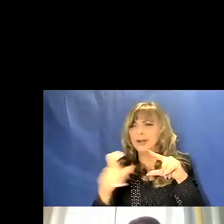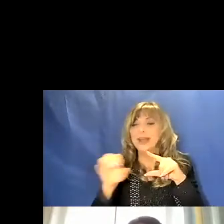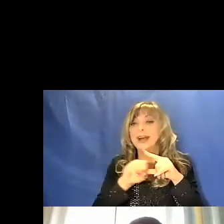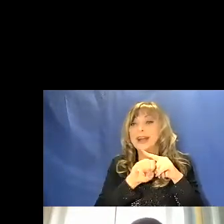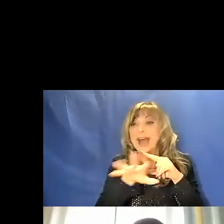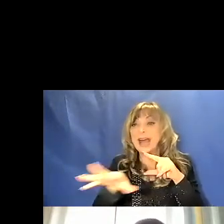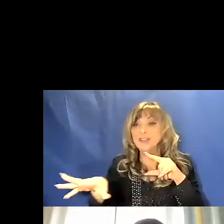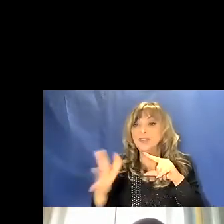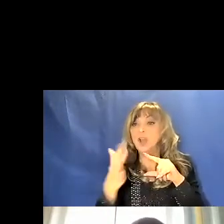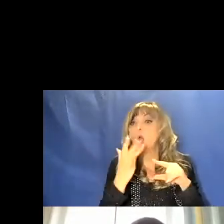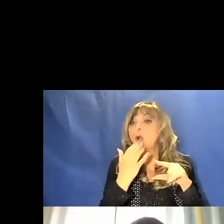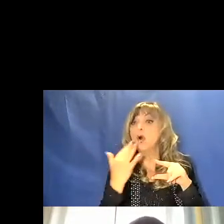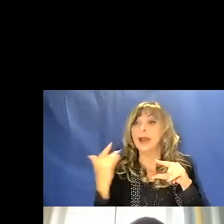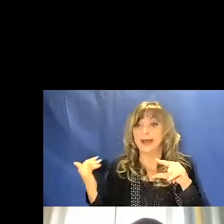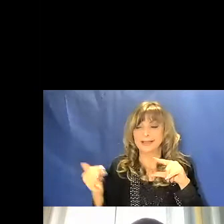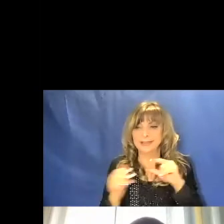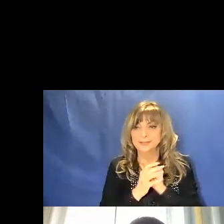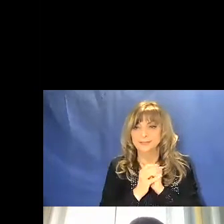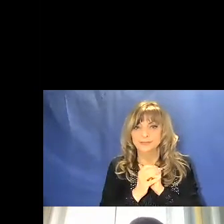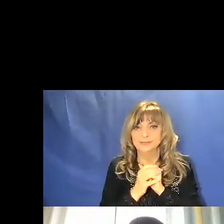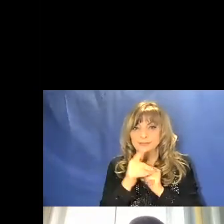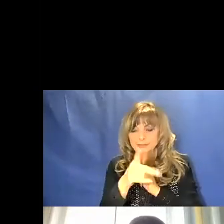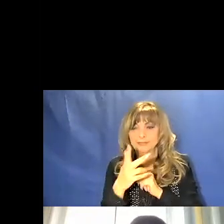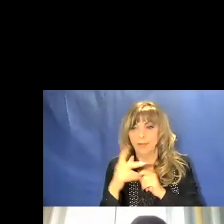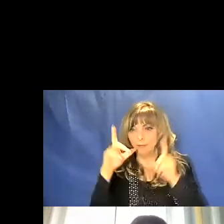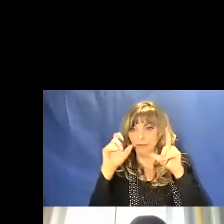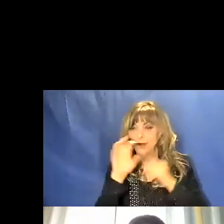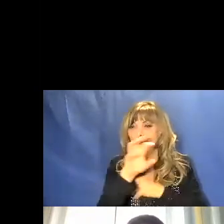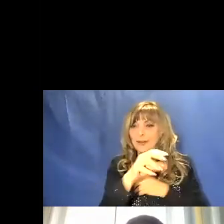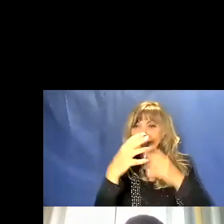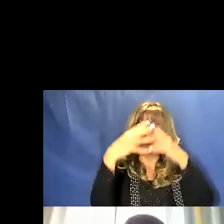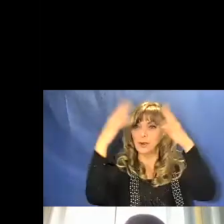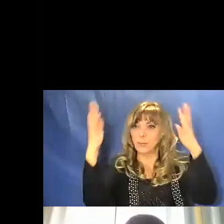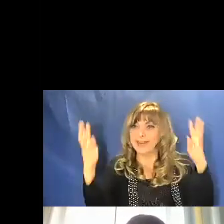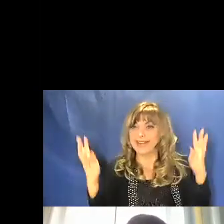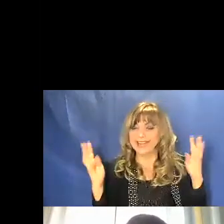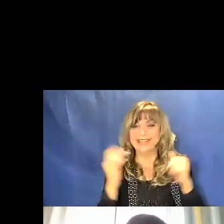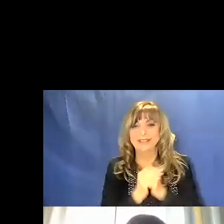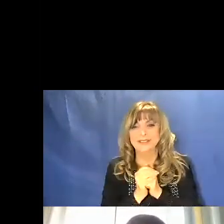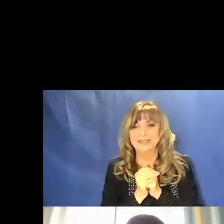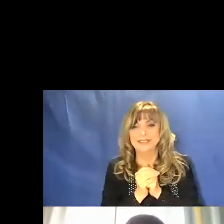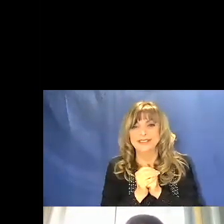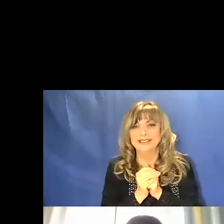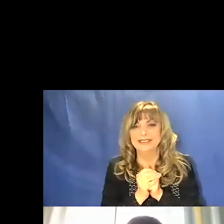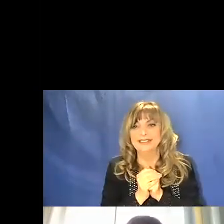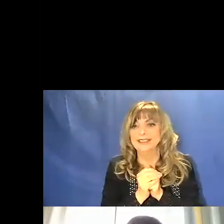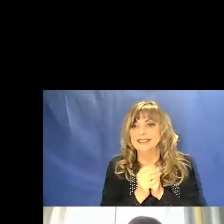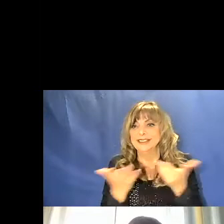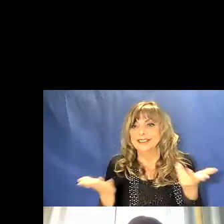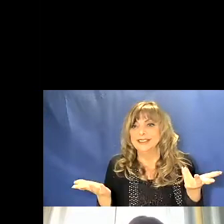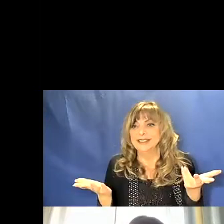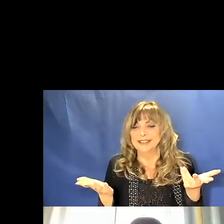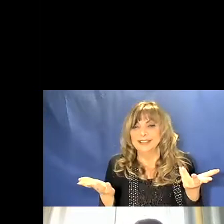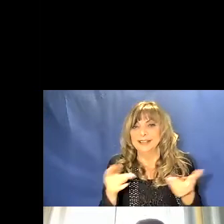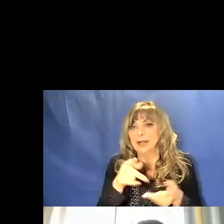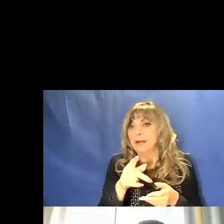colorati. Qui c'è la foto di un arcobaleno perché di fatti il fenomeno alla base è lo